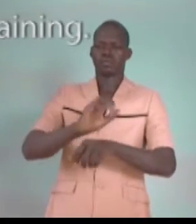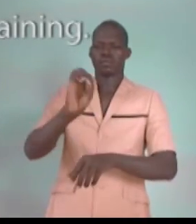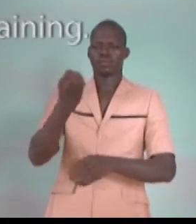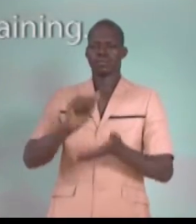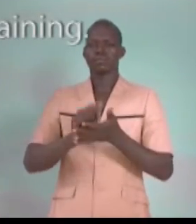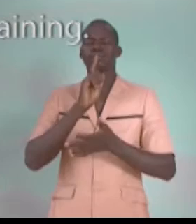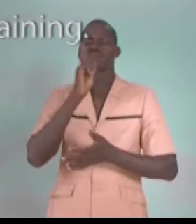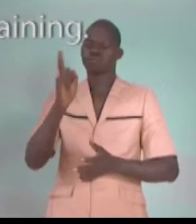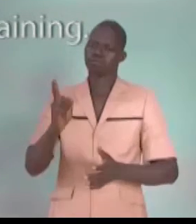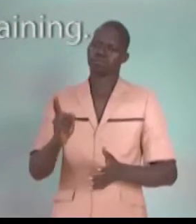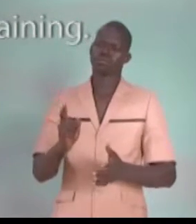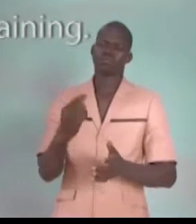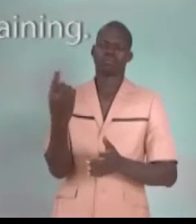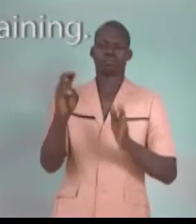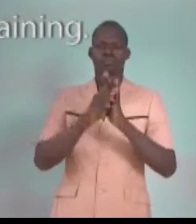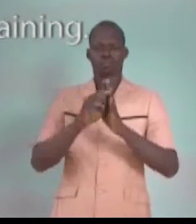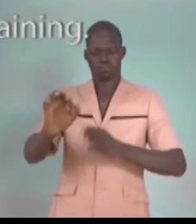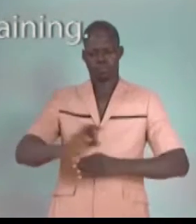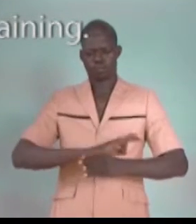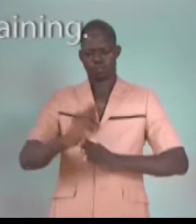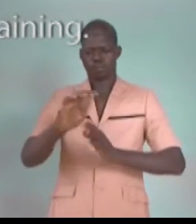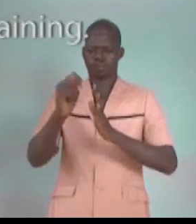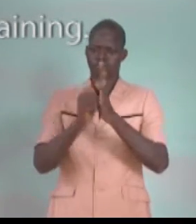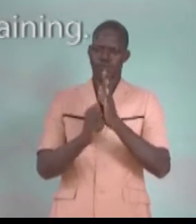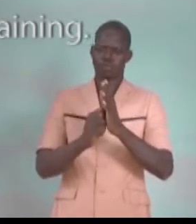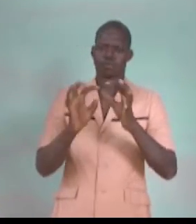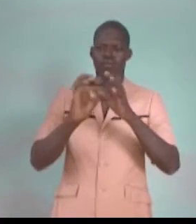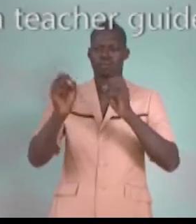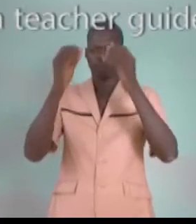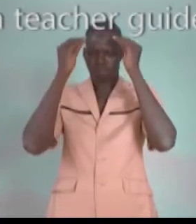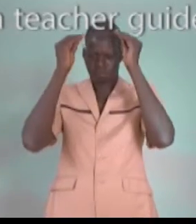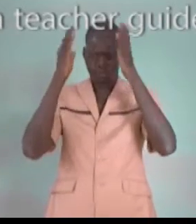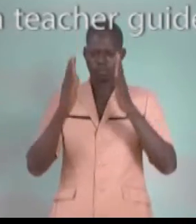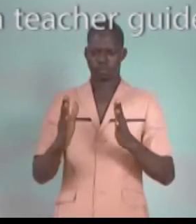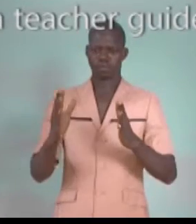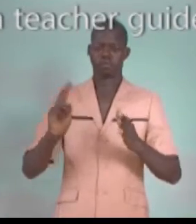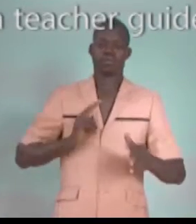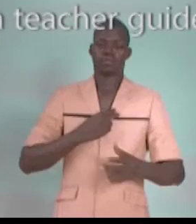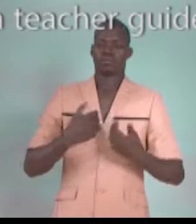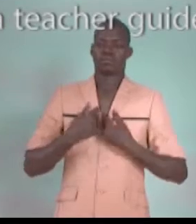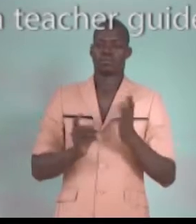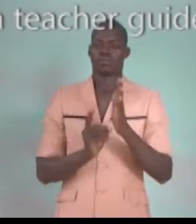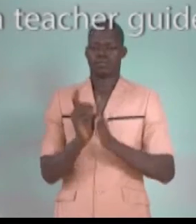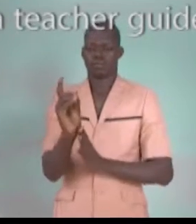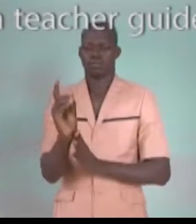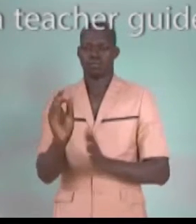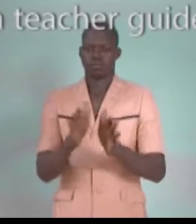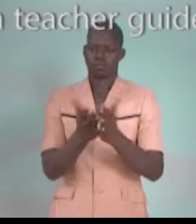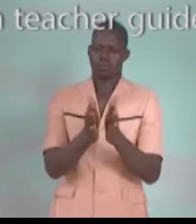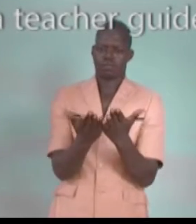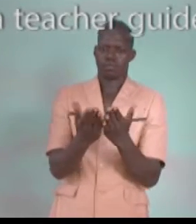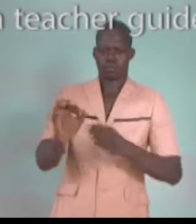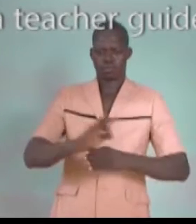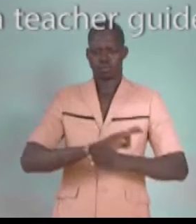'est essentiellement les formations, les formations des enseignants. Nous avons développé un manuel de